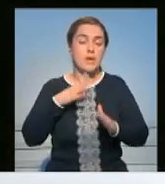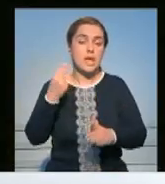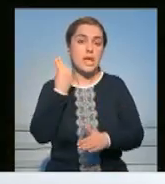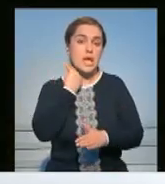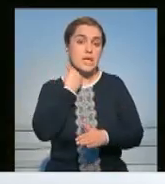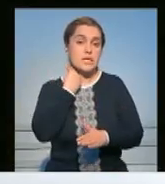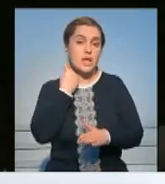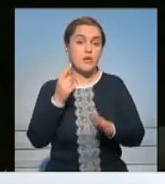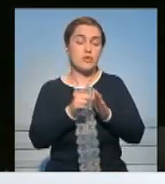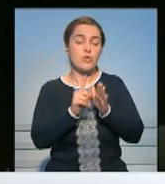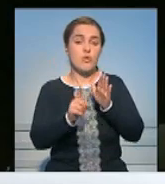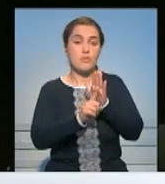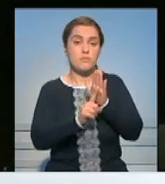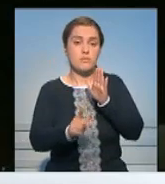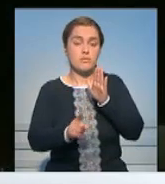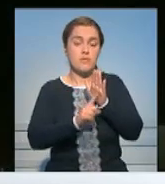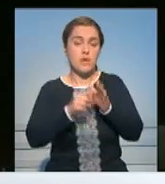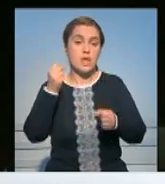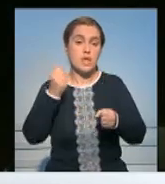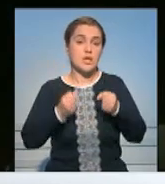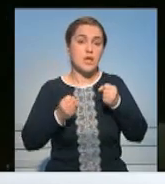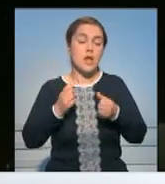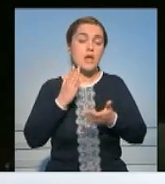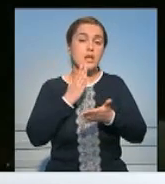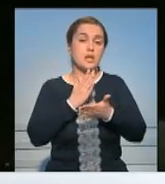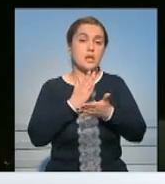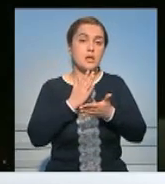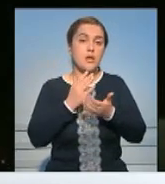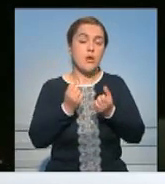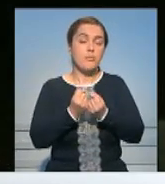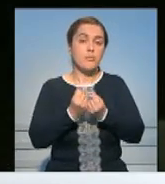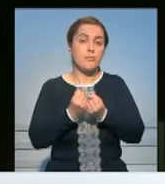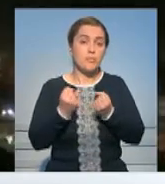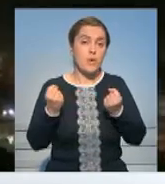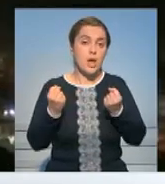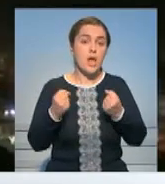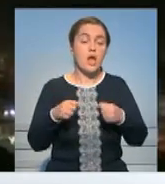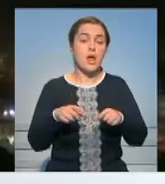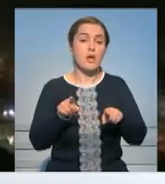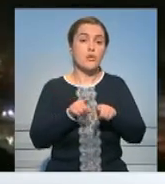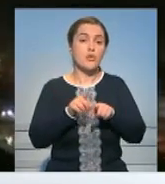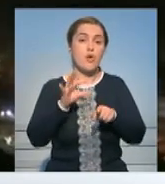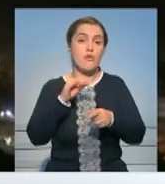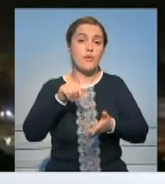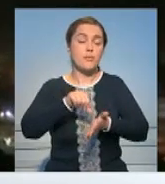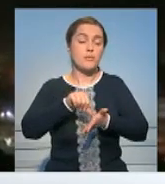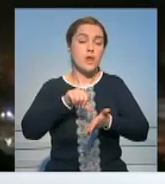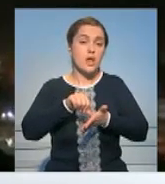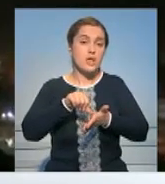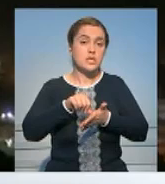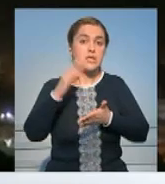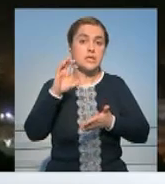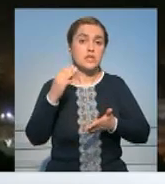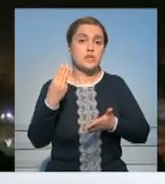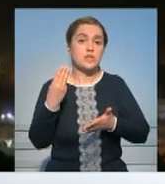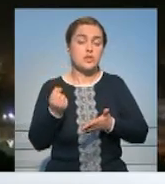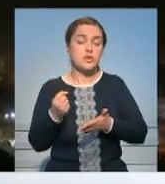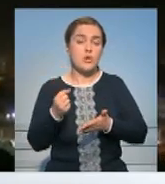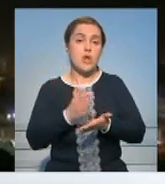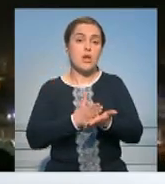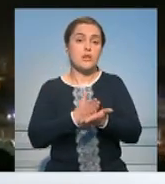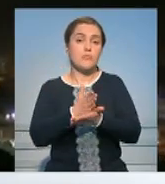Великобритании. Великобритании они атаковали с Кипра. Официальные представители Белого дома и Пентагона говорят о том, что атака была направлена